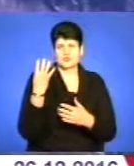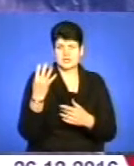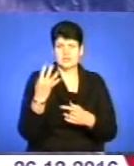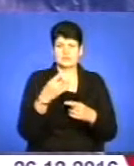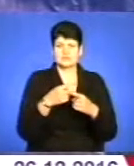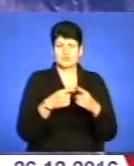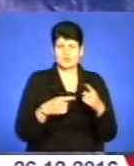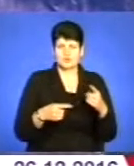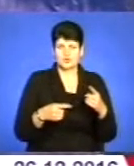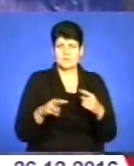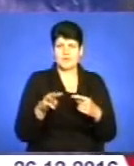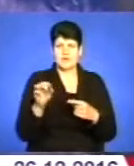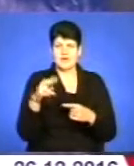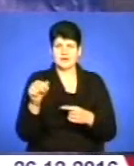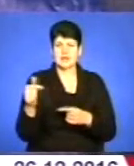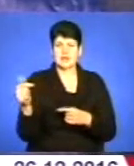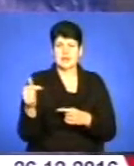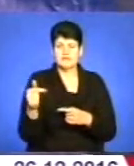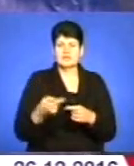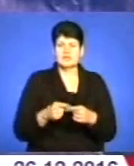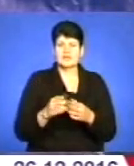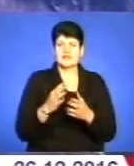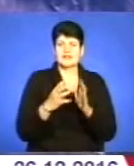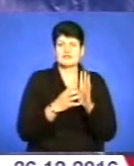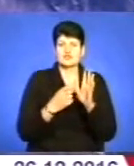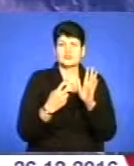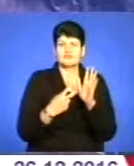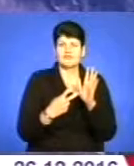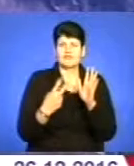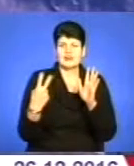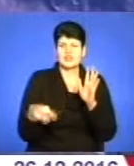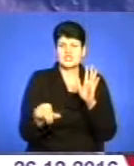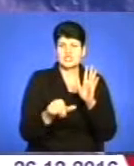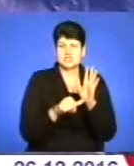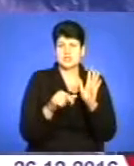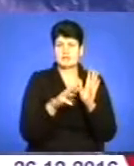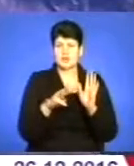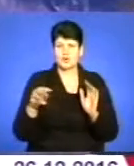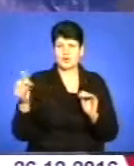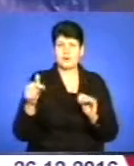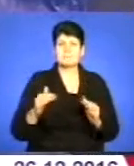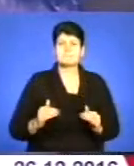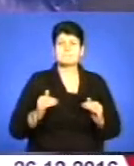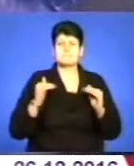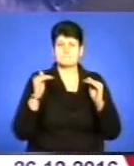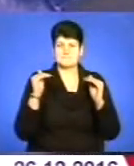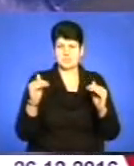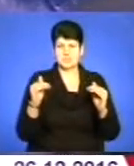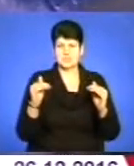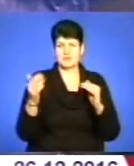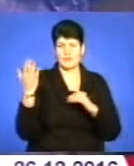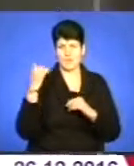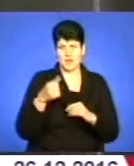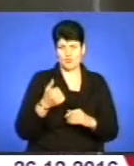млрд грн, що на 926 млн грн, відповідно, більші показник, ніж